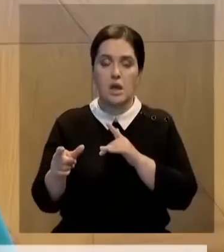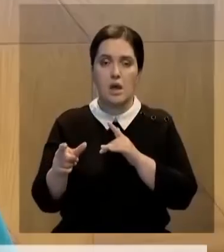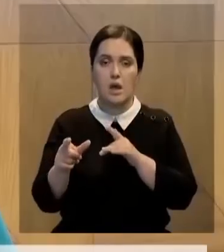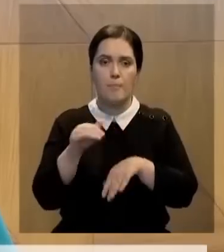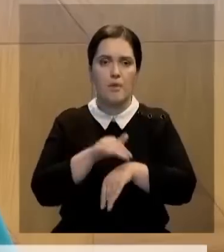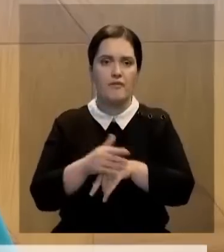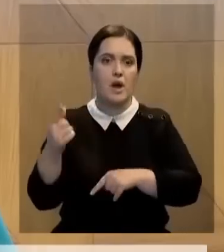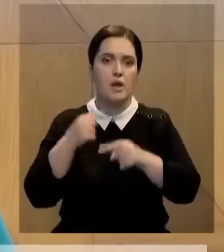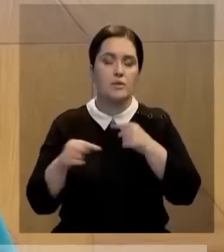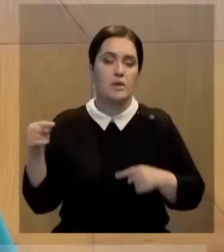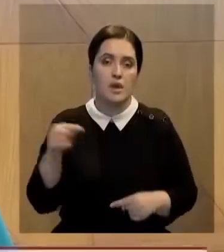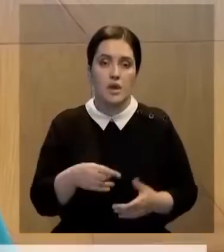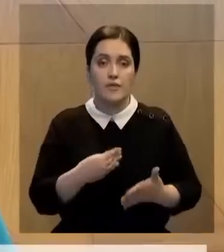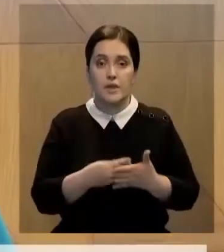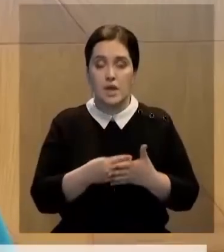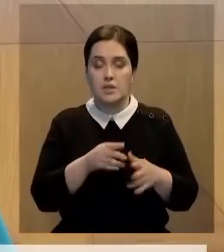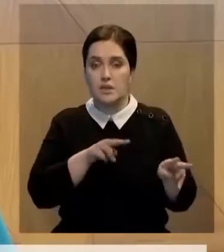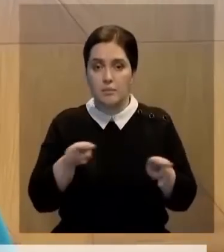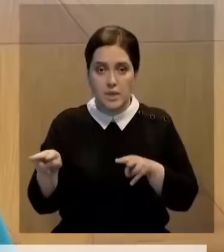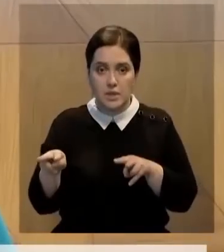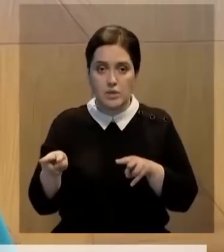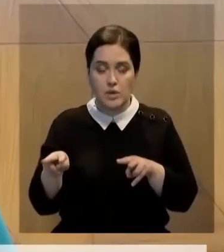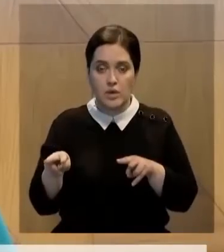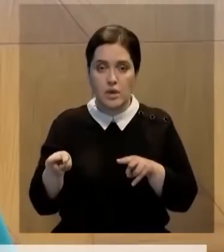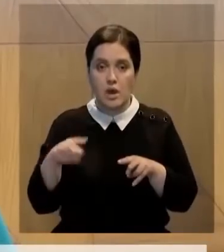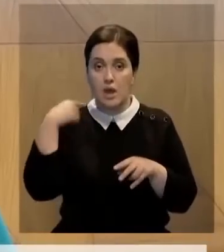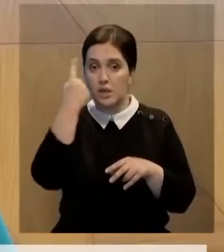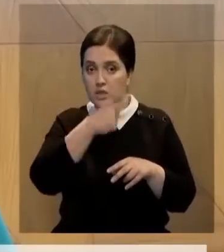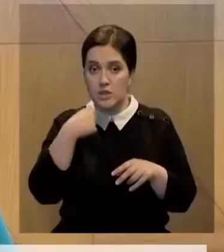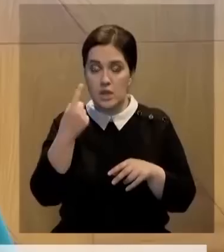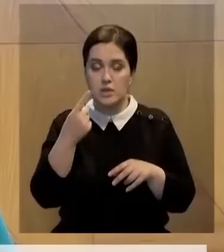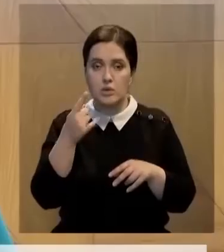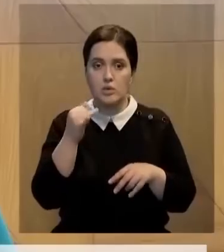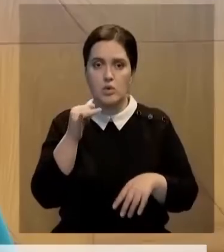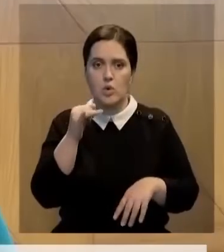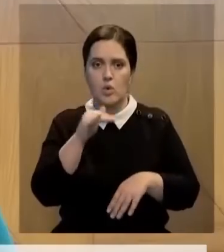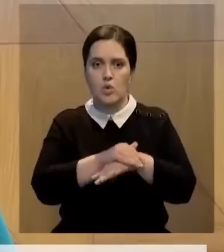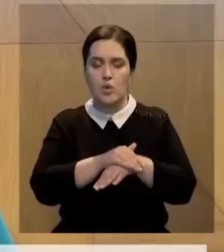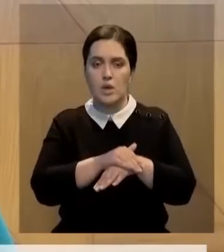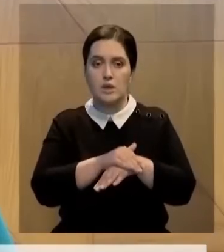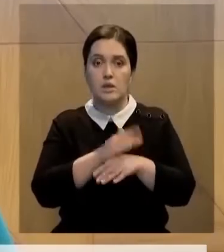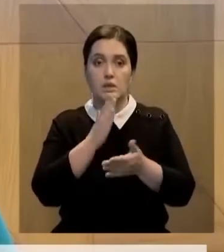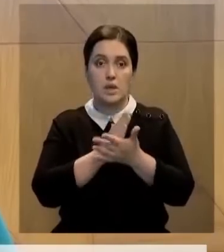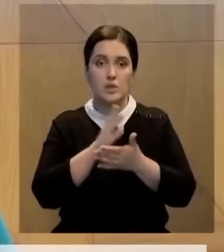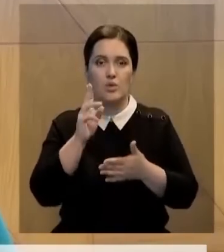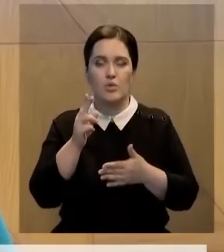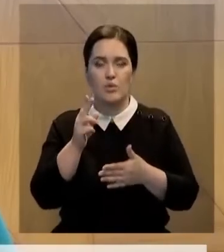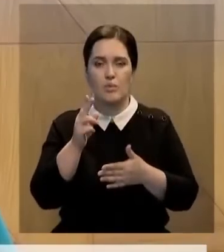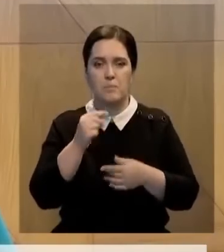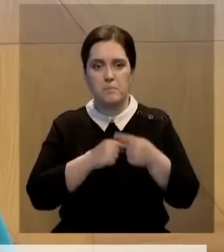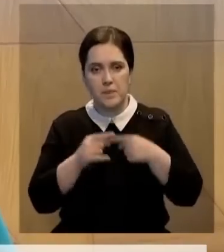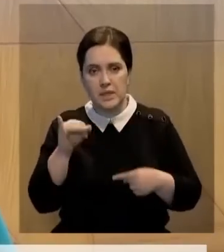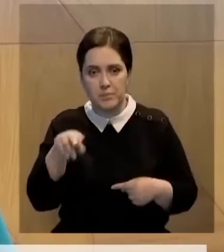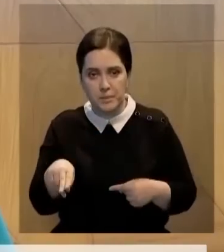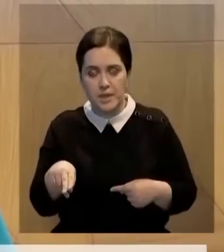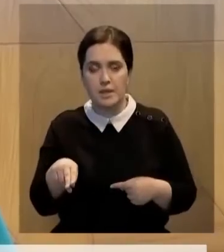репатриации в агентство по финансовому мониторингу. Личность данных физических лиц установлена. Среди них есть индивидуальные предприниматели, а